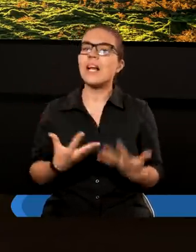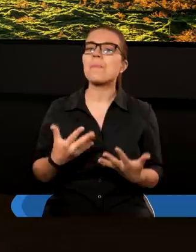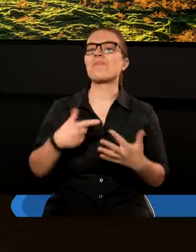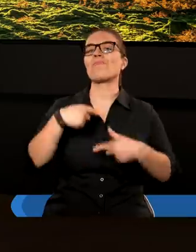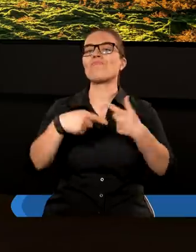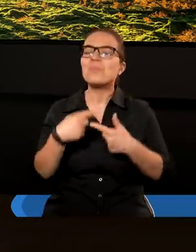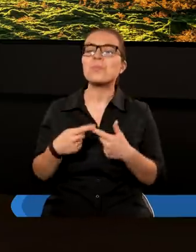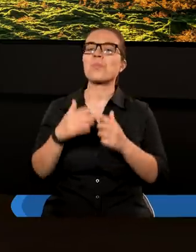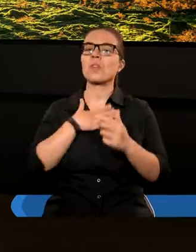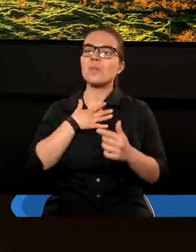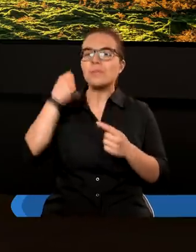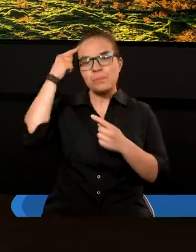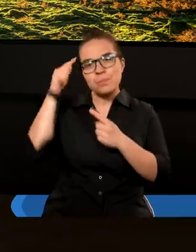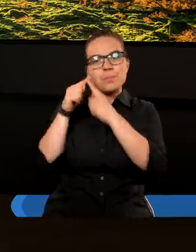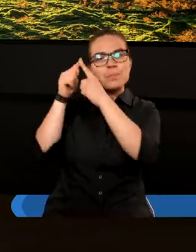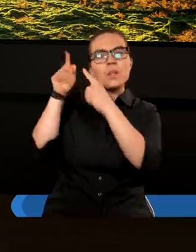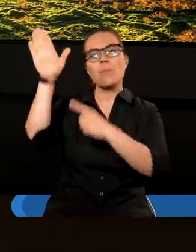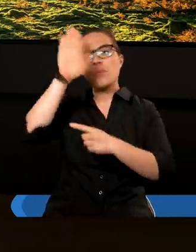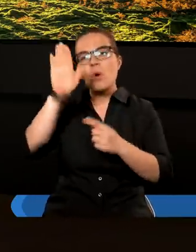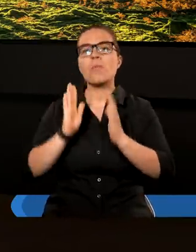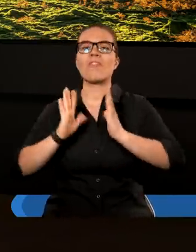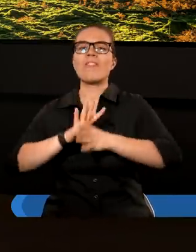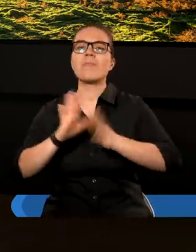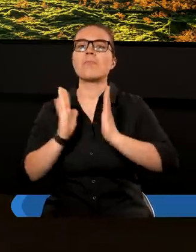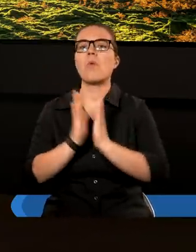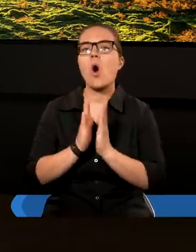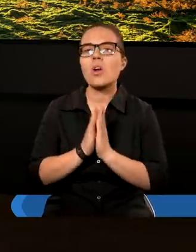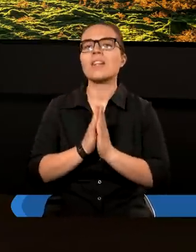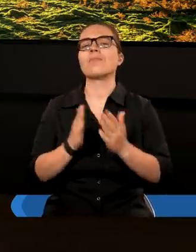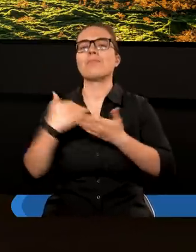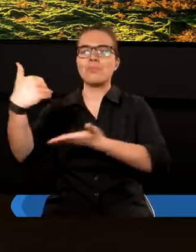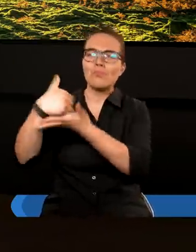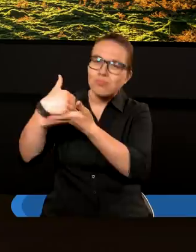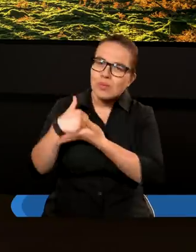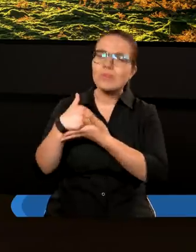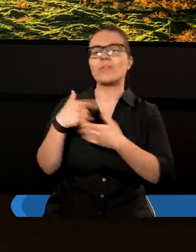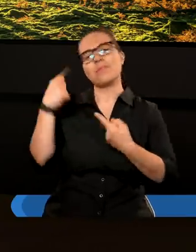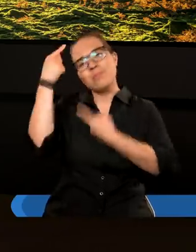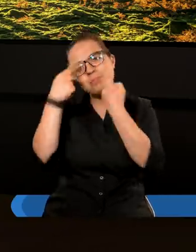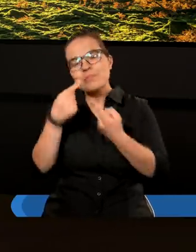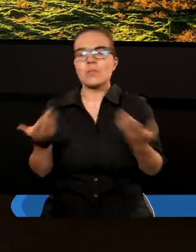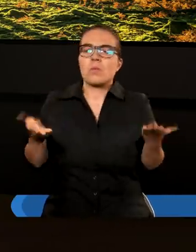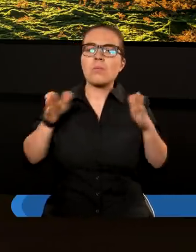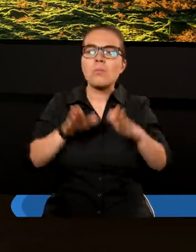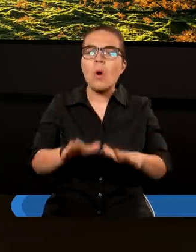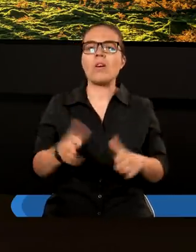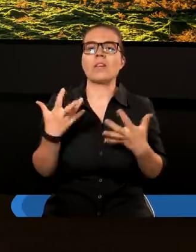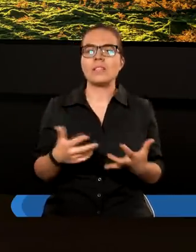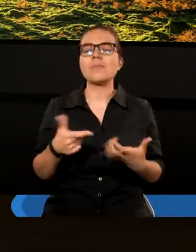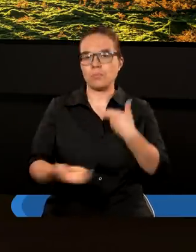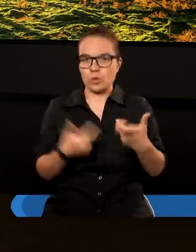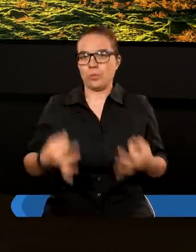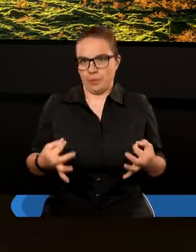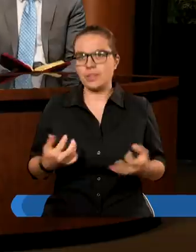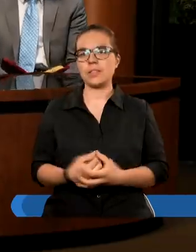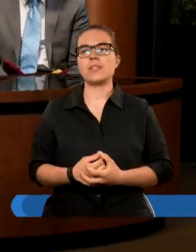przywilej, aby zwrócić się do Pana Boga w modlitwie, prosząc o Jego pomoc i błogosławieństwo, co chcemy teraz razem